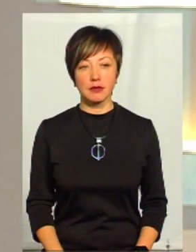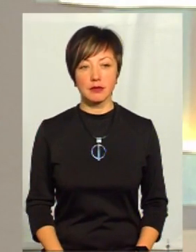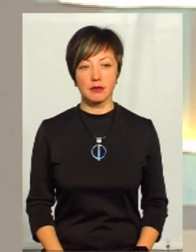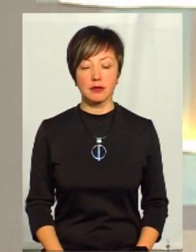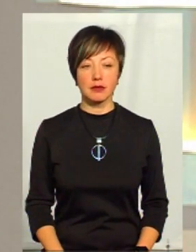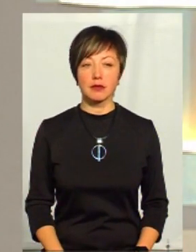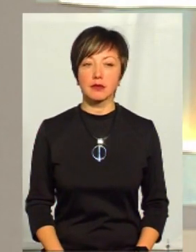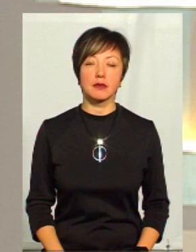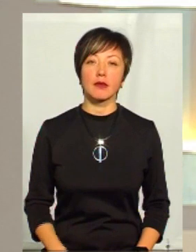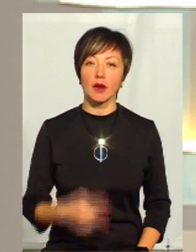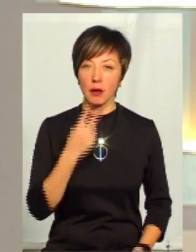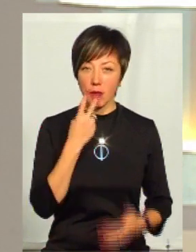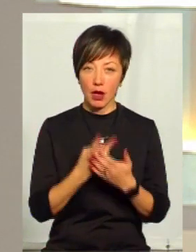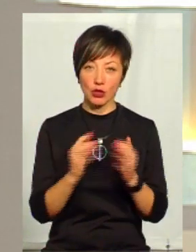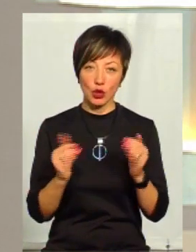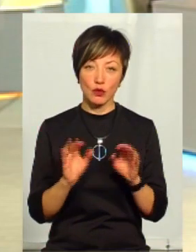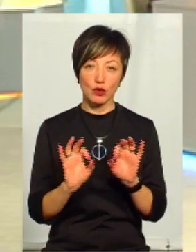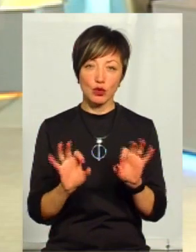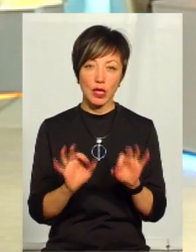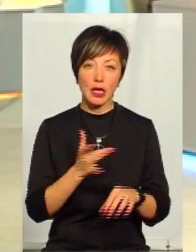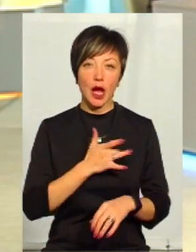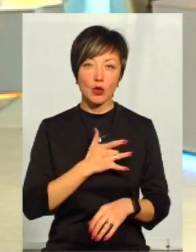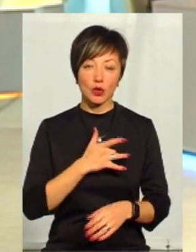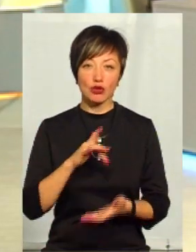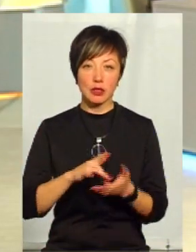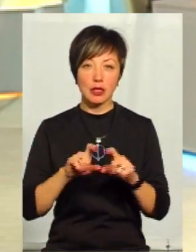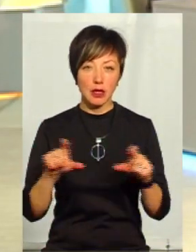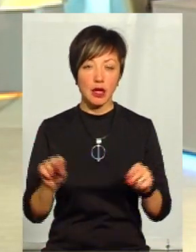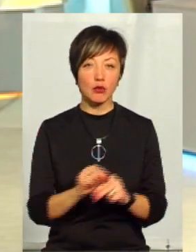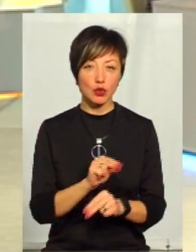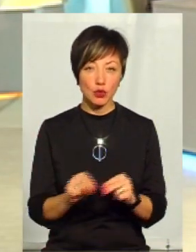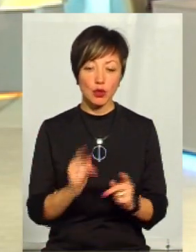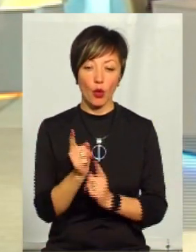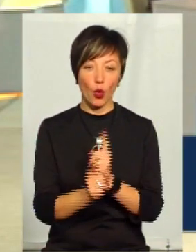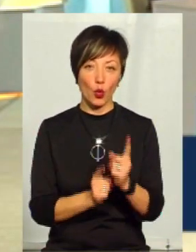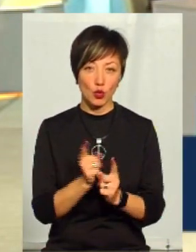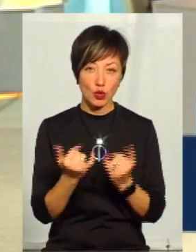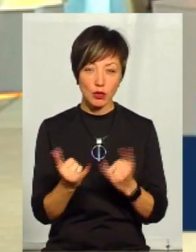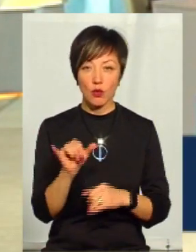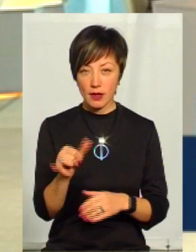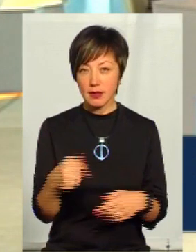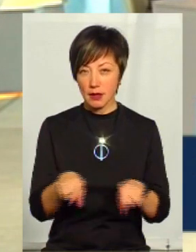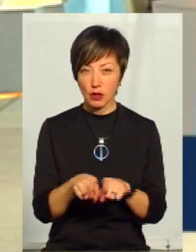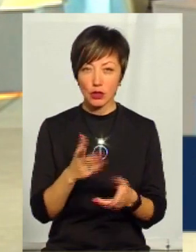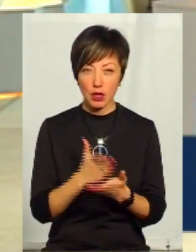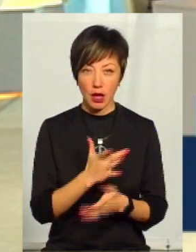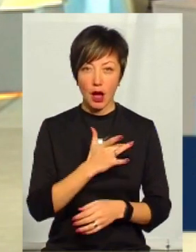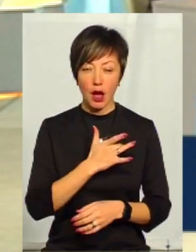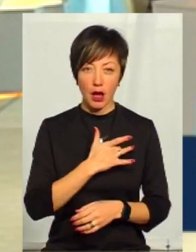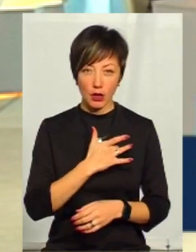Як ми бачили у сюжеті, кардіологічний центр ремонтується, осучаснюється. У вас теж є